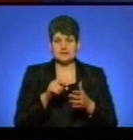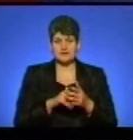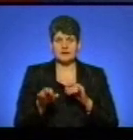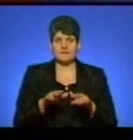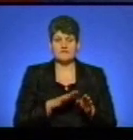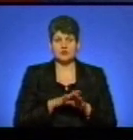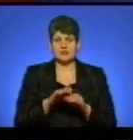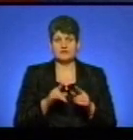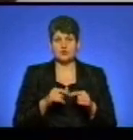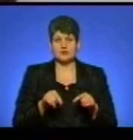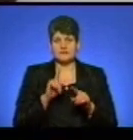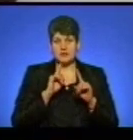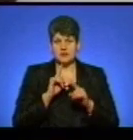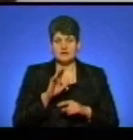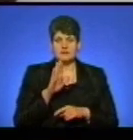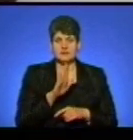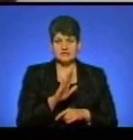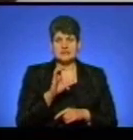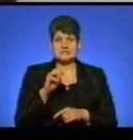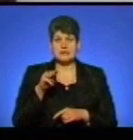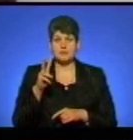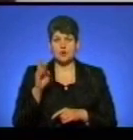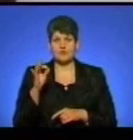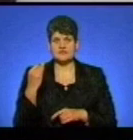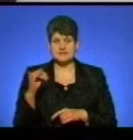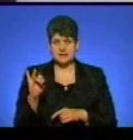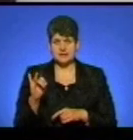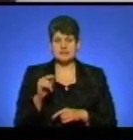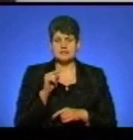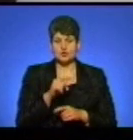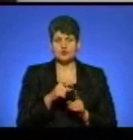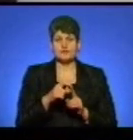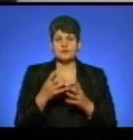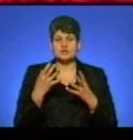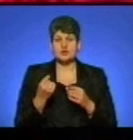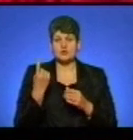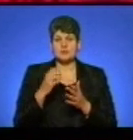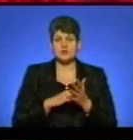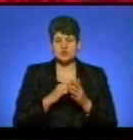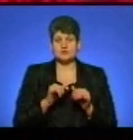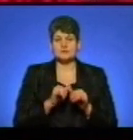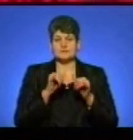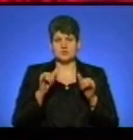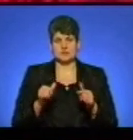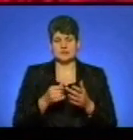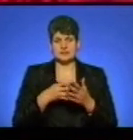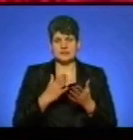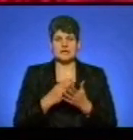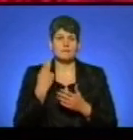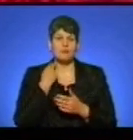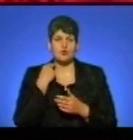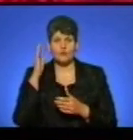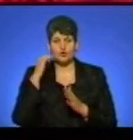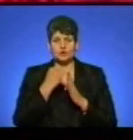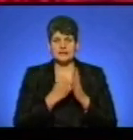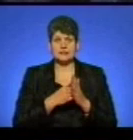виконавчих органів ради Владислав Стемковський. За його словами, ще однією причиною підняття тарифів є борг Тернопільводоканалу за